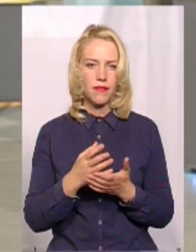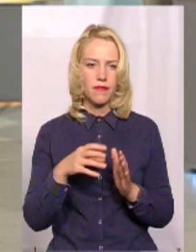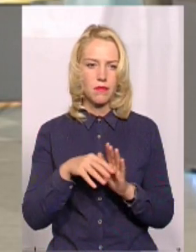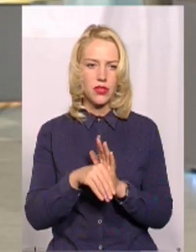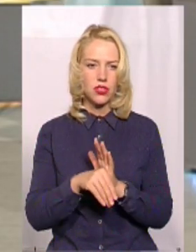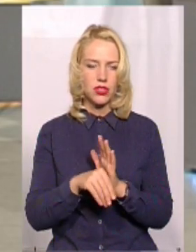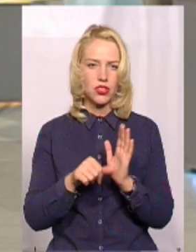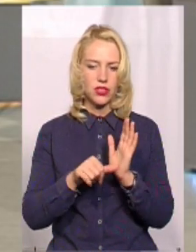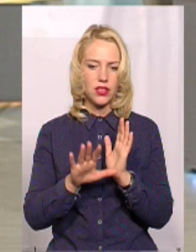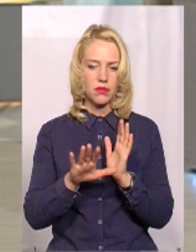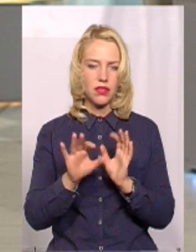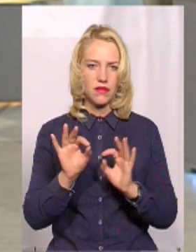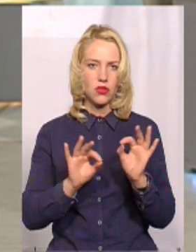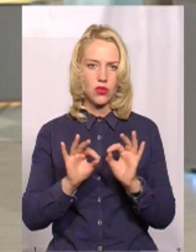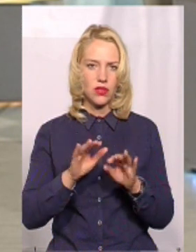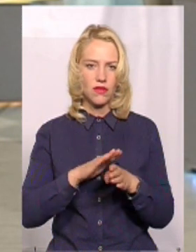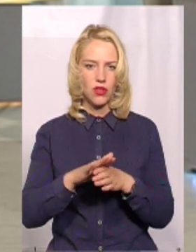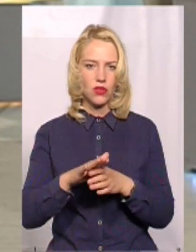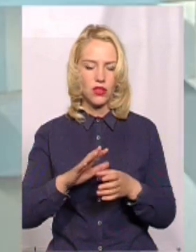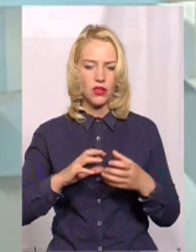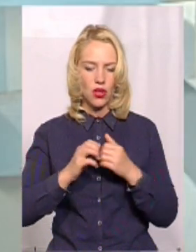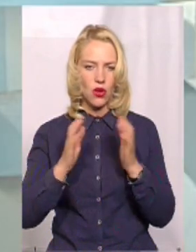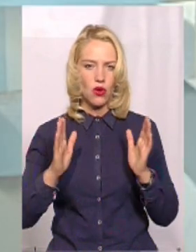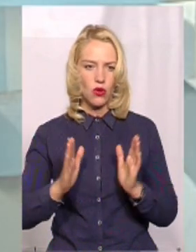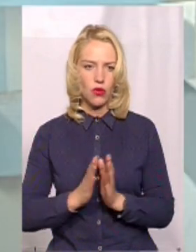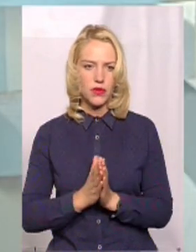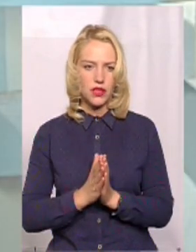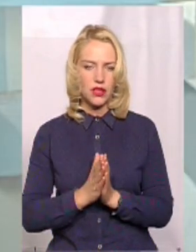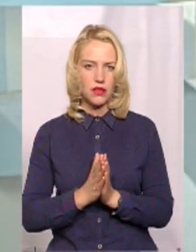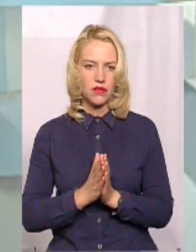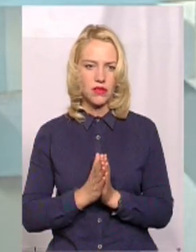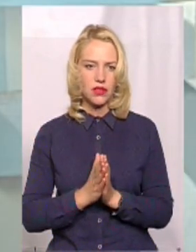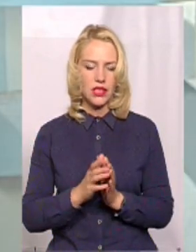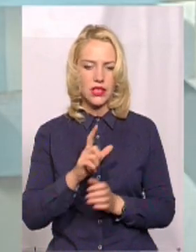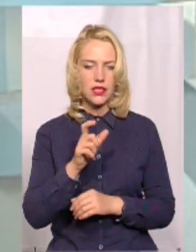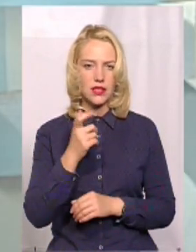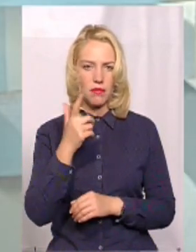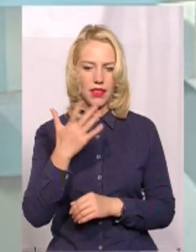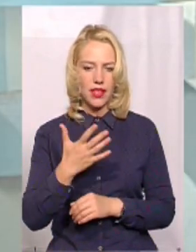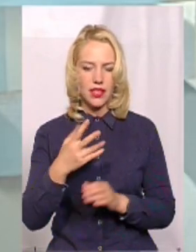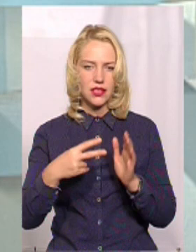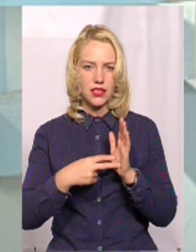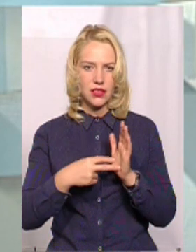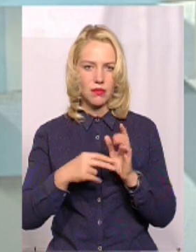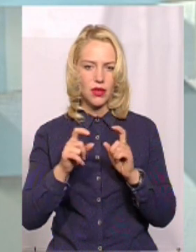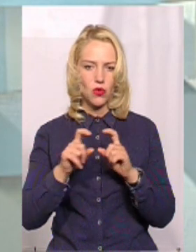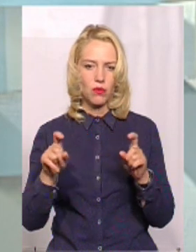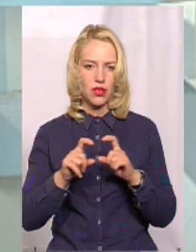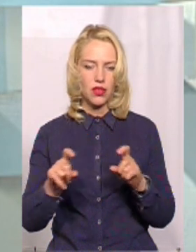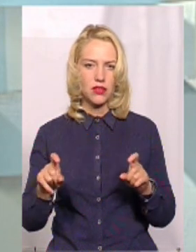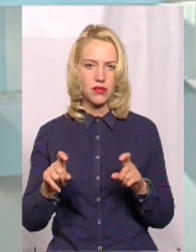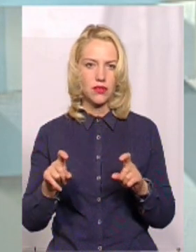65% виконаних обсягів робіт. Це з 57 об'єктів,